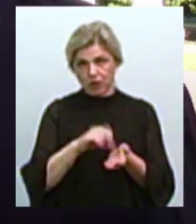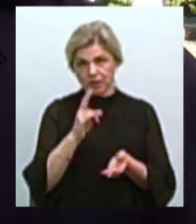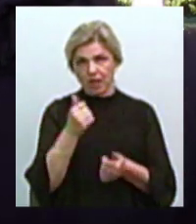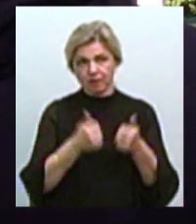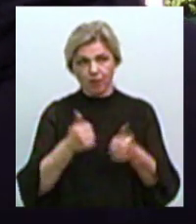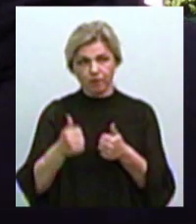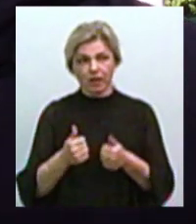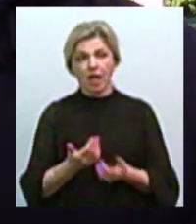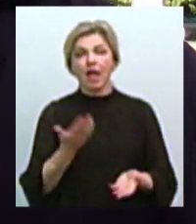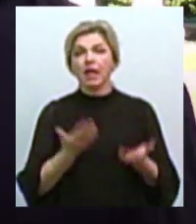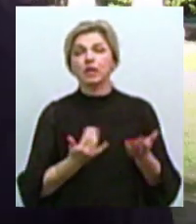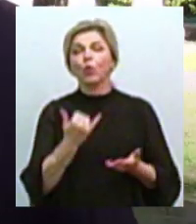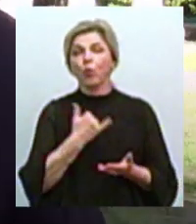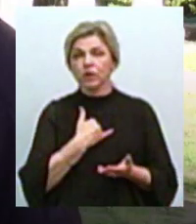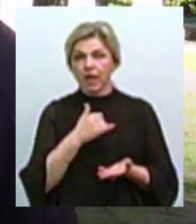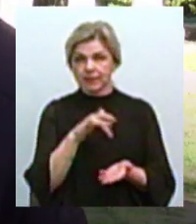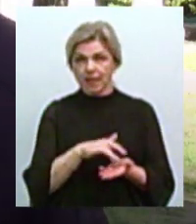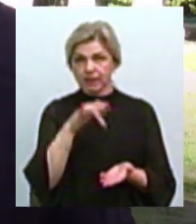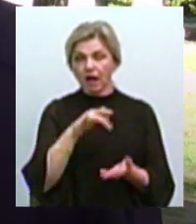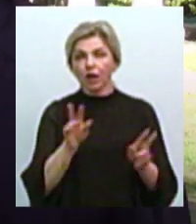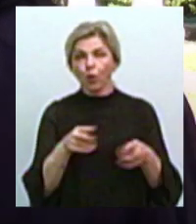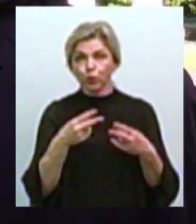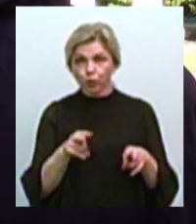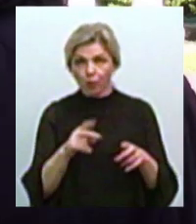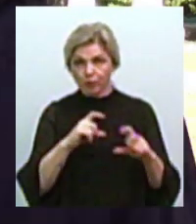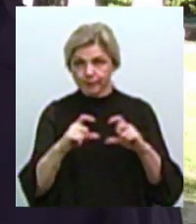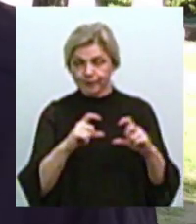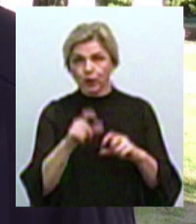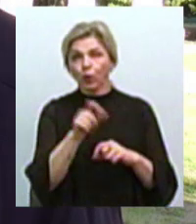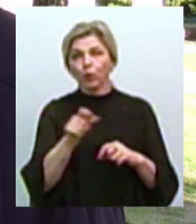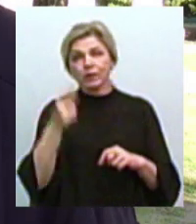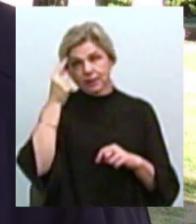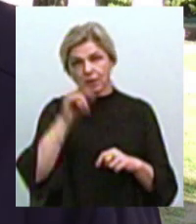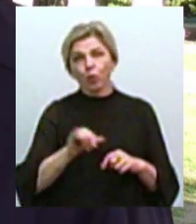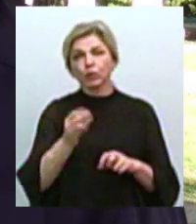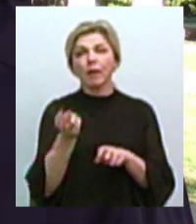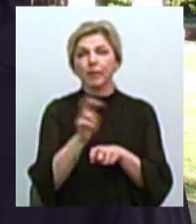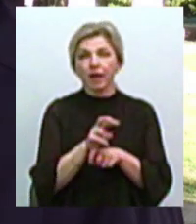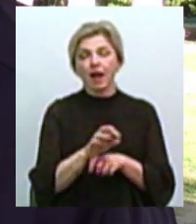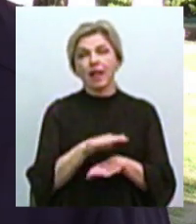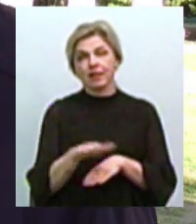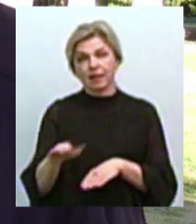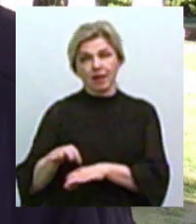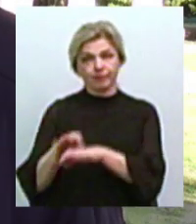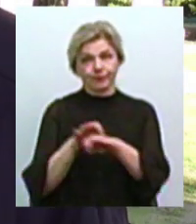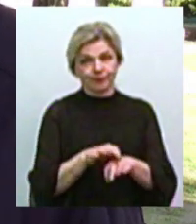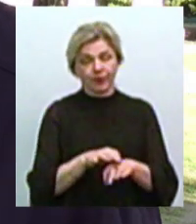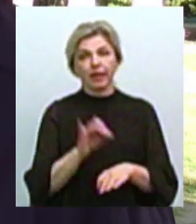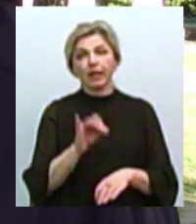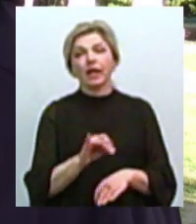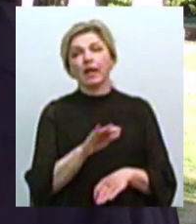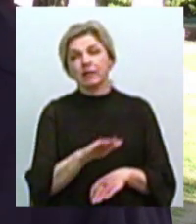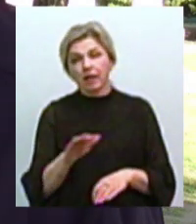централізований клуб, то люди знали, куди приходити і віддавати своїх дітей. Відповідно, вони